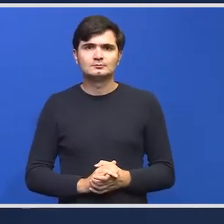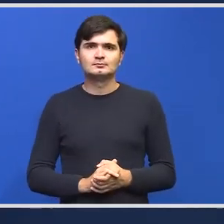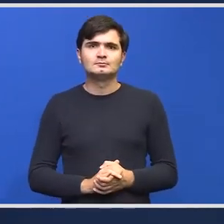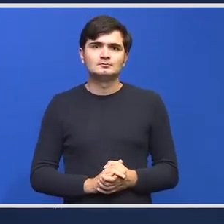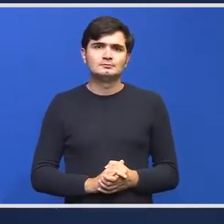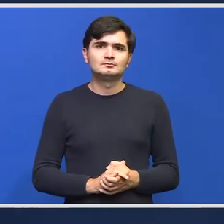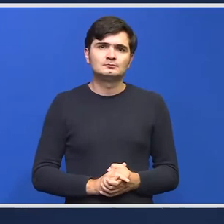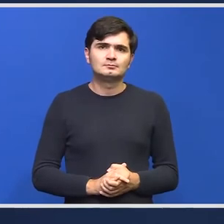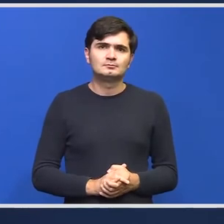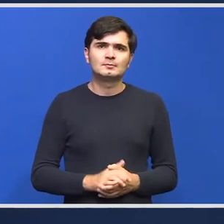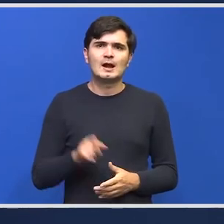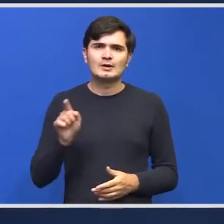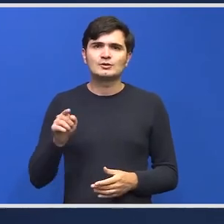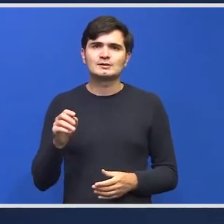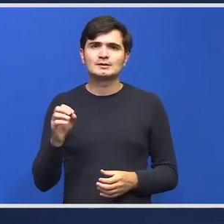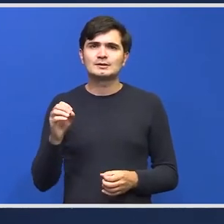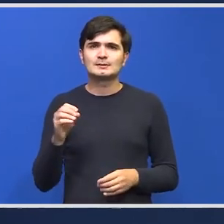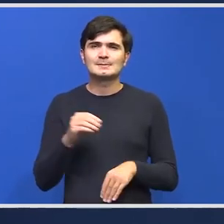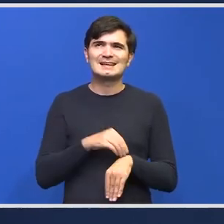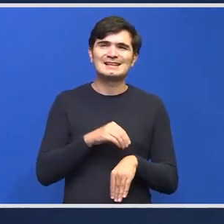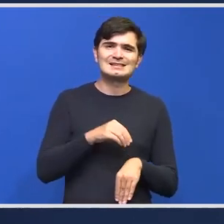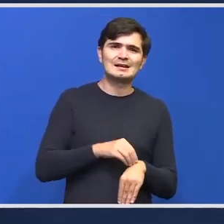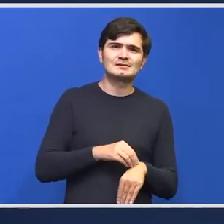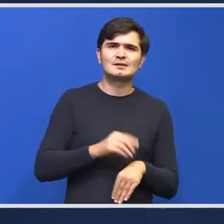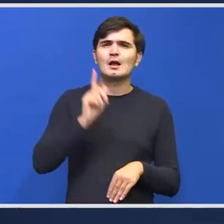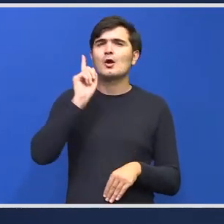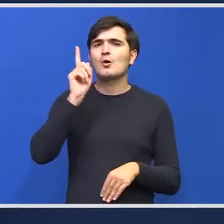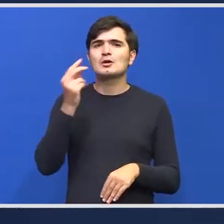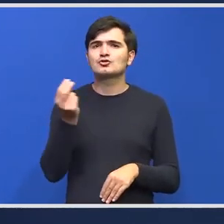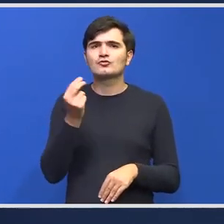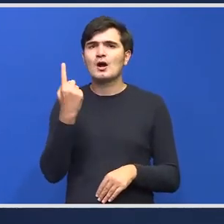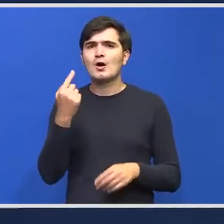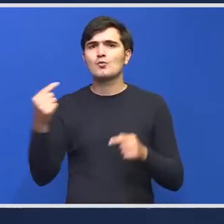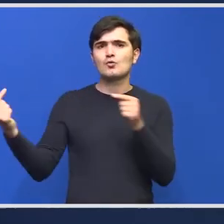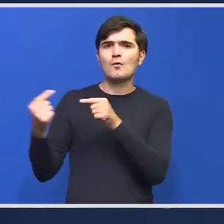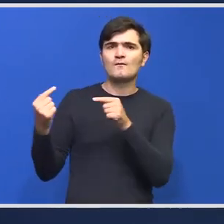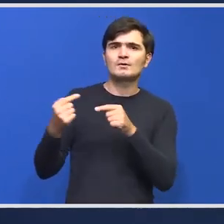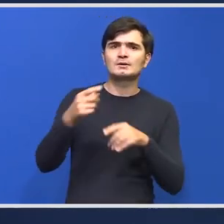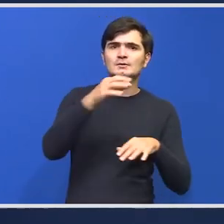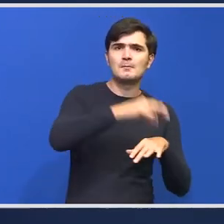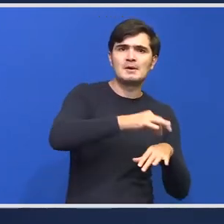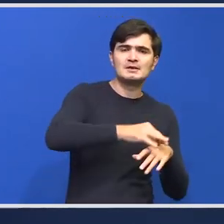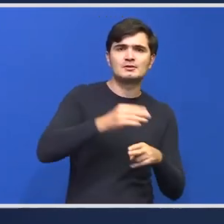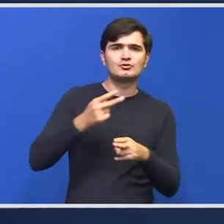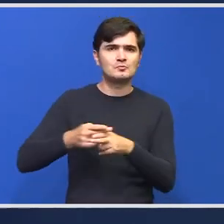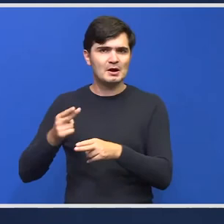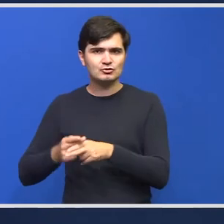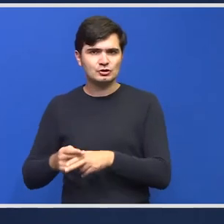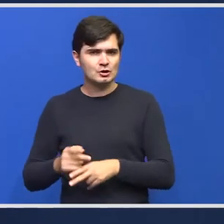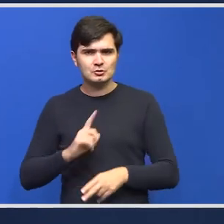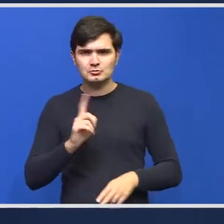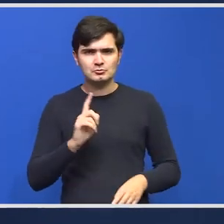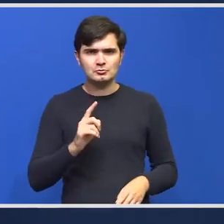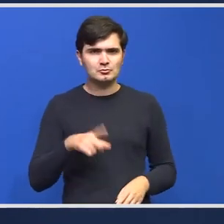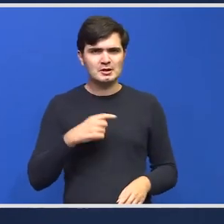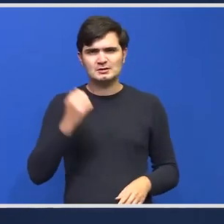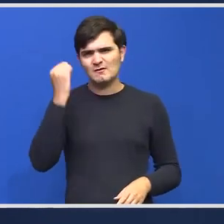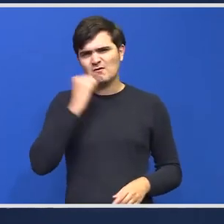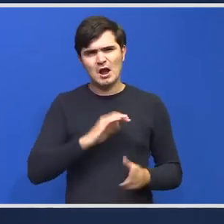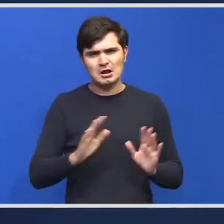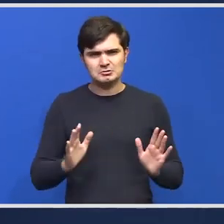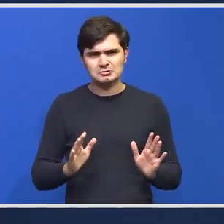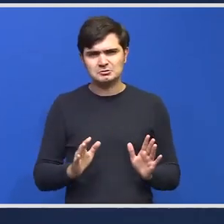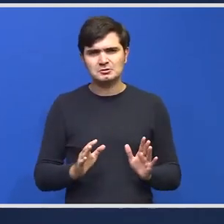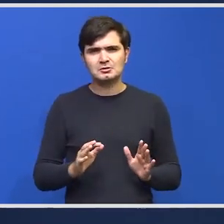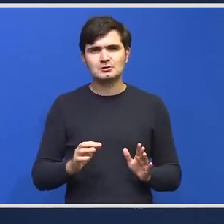această senzație că ar trebui să există un conflict între medici și pacienți este nu doar falsă dar